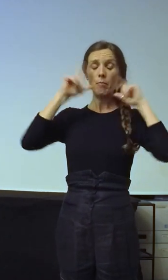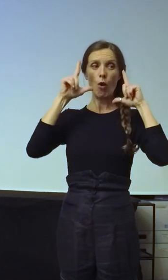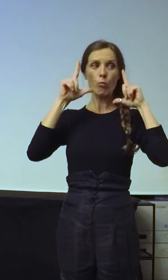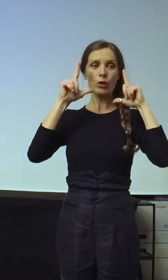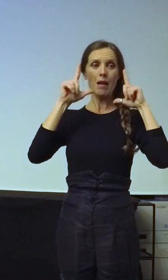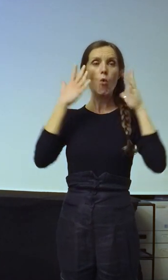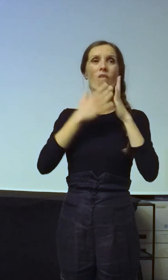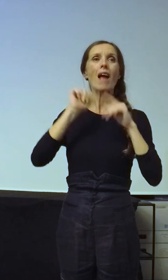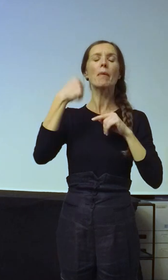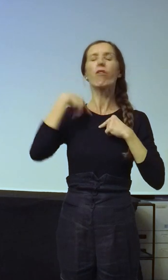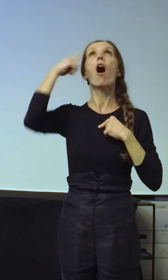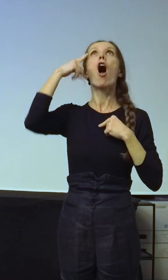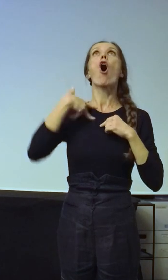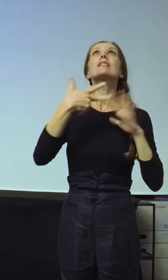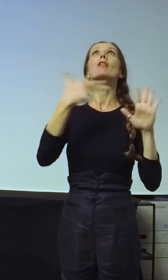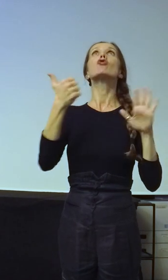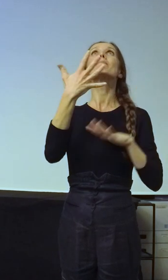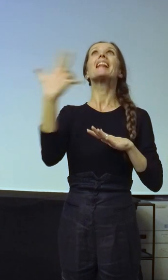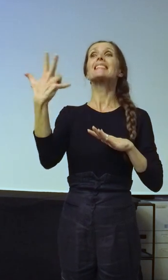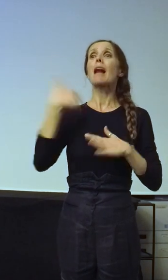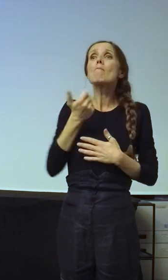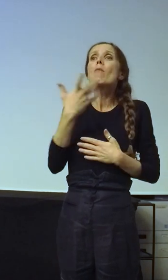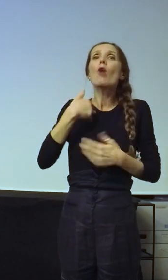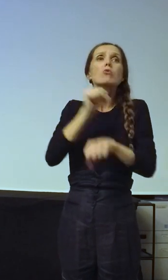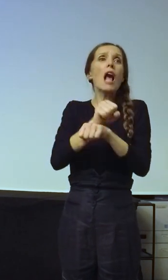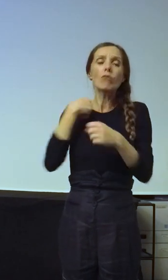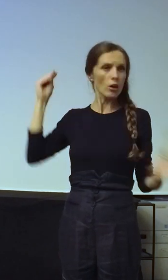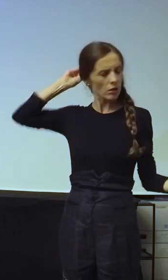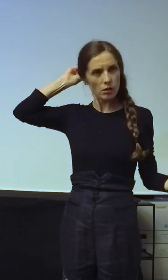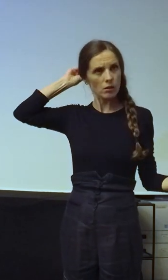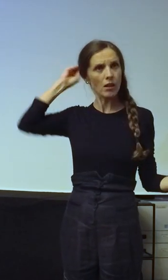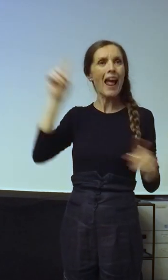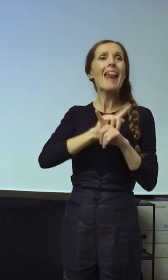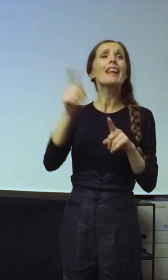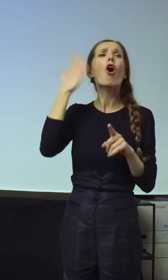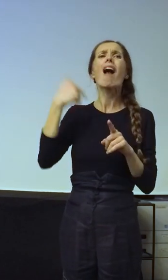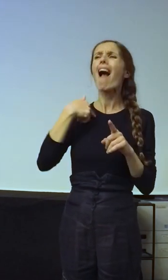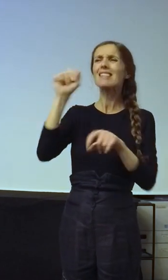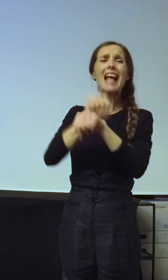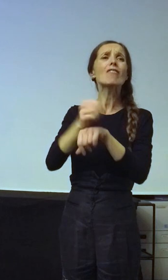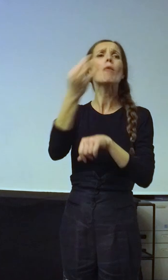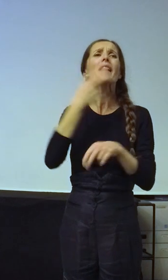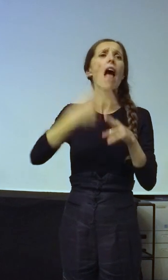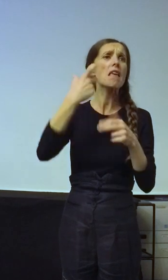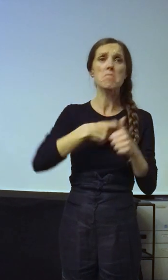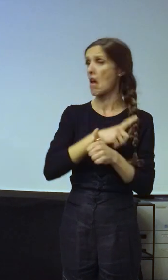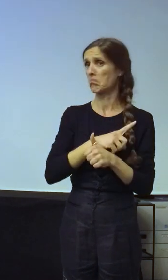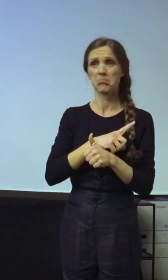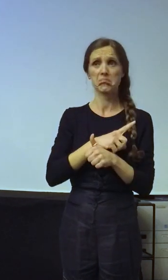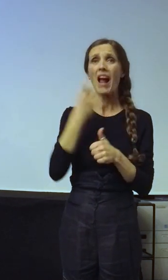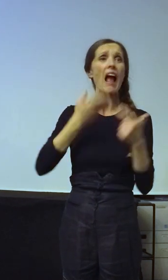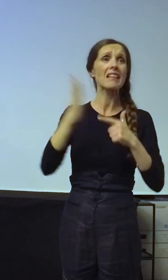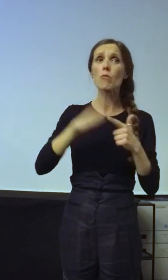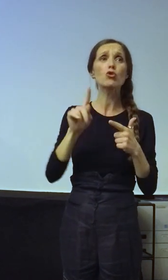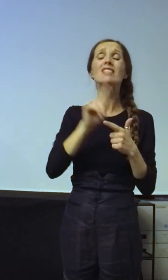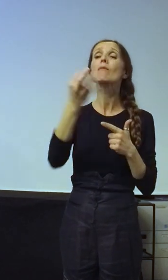-53. Niko nije tražio da kažem, ja sam Đođe Vasiljević. Niko nije tražio da kažem, zašto sam tu? Niko nije tražio da kažem, kad idem